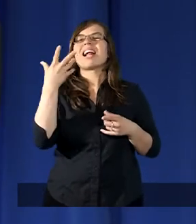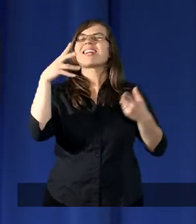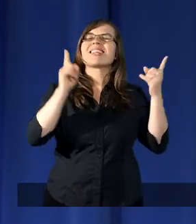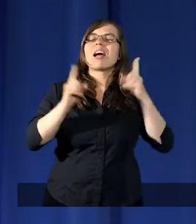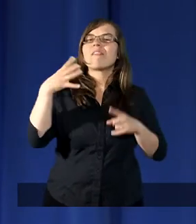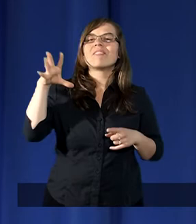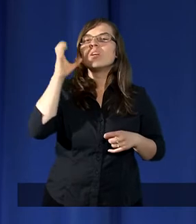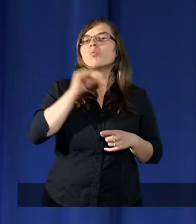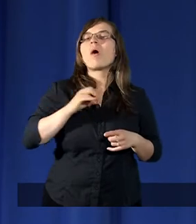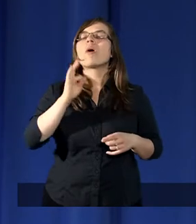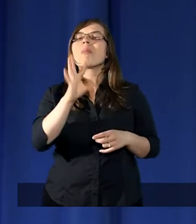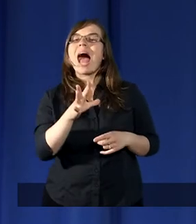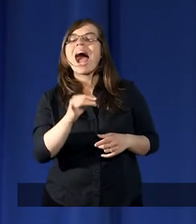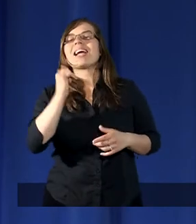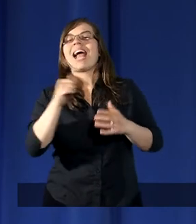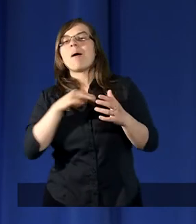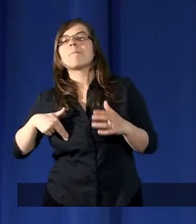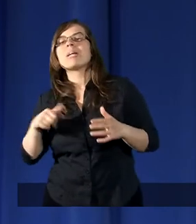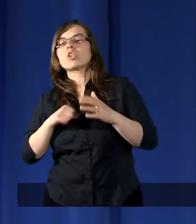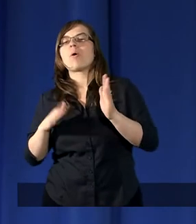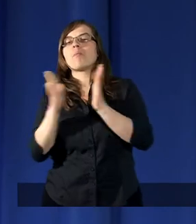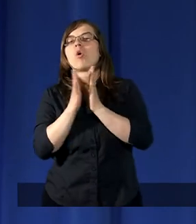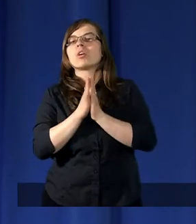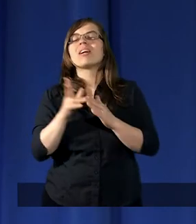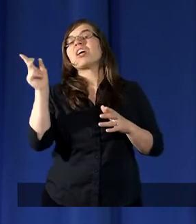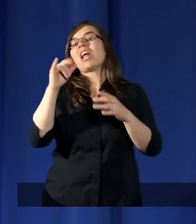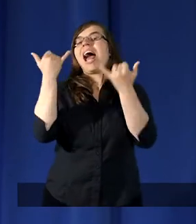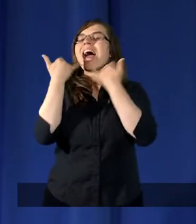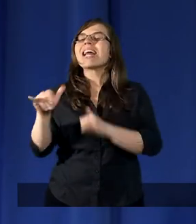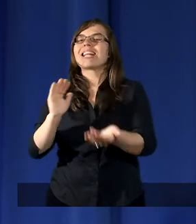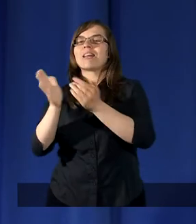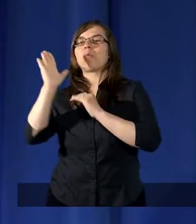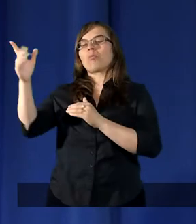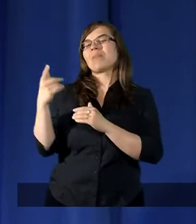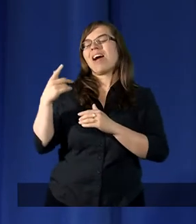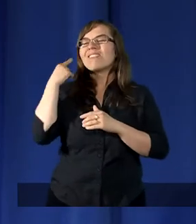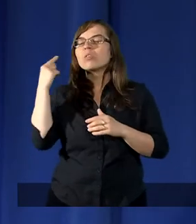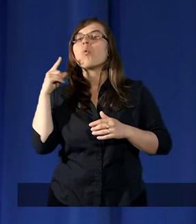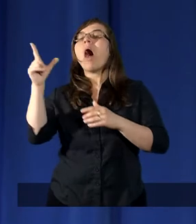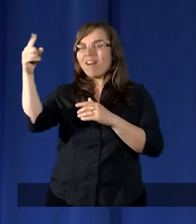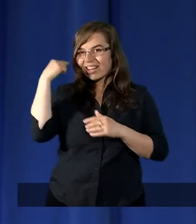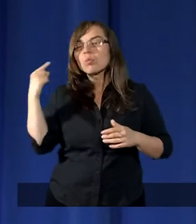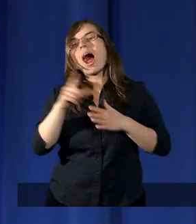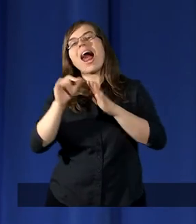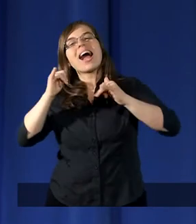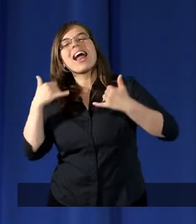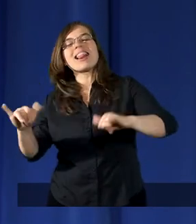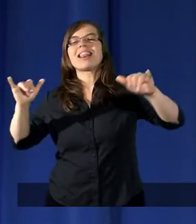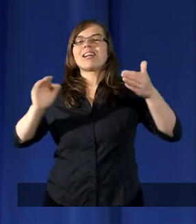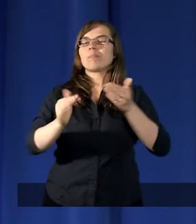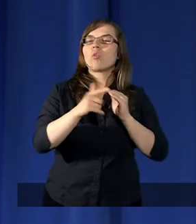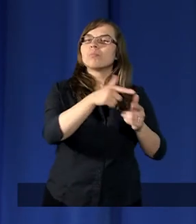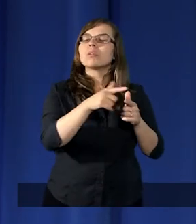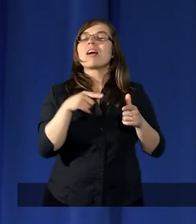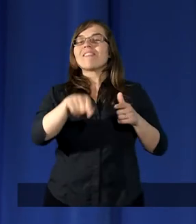je tak, jak modliliśmy się. W inny sposób wysłuchał, a jednak wysłuchał. Tak samo i